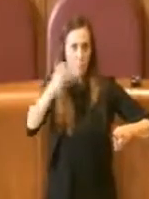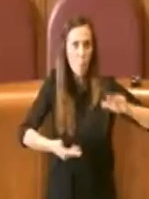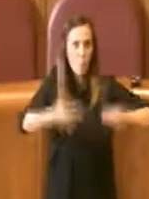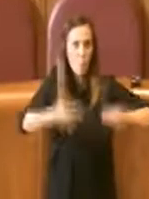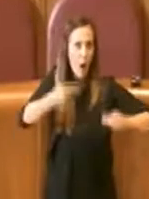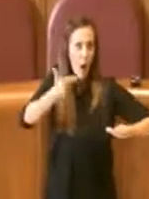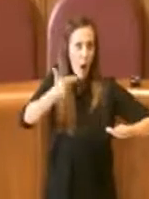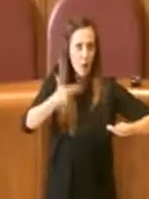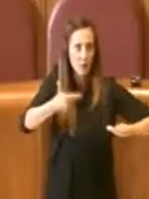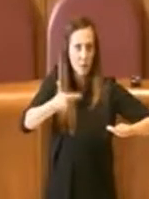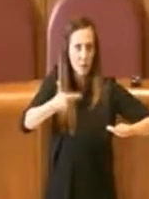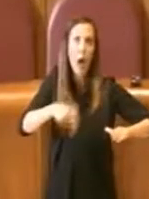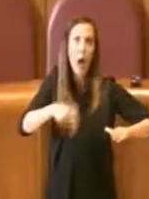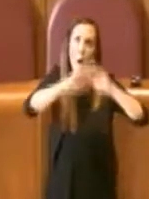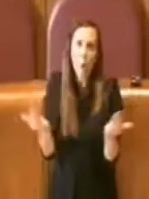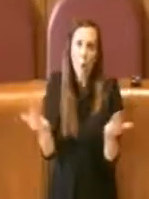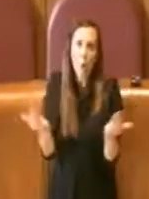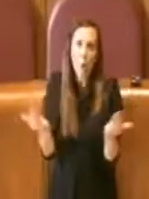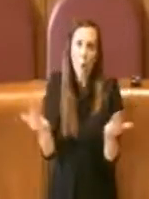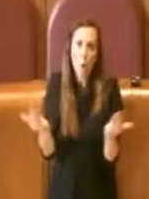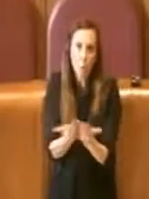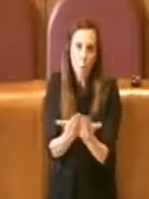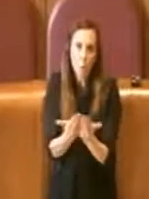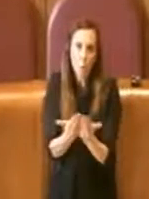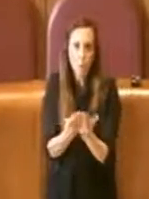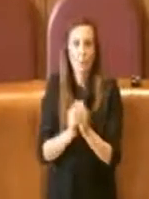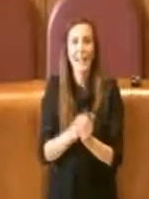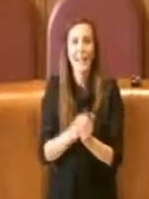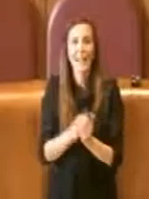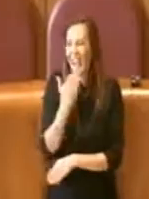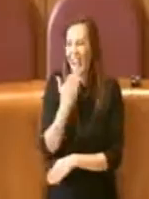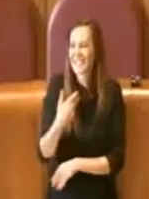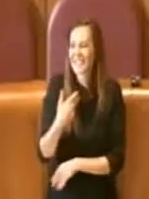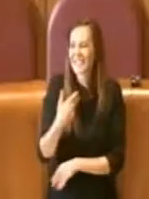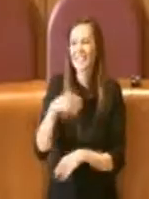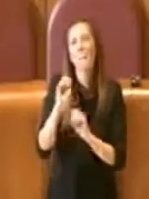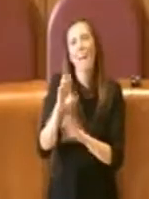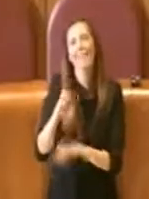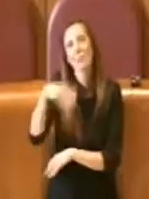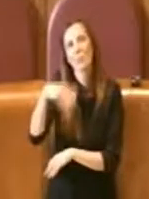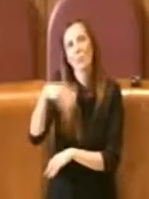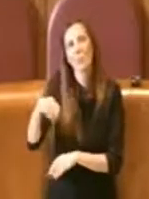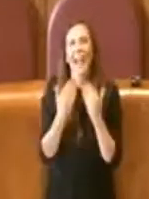nel mondo della nazione intera. Grazie a Maestro Morricone e grazie ancora alla sua famiglia.